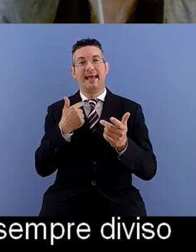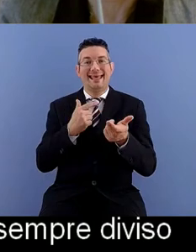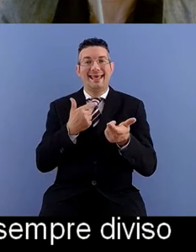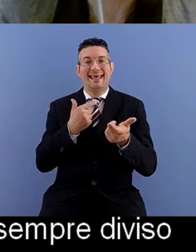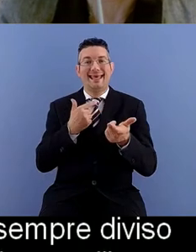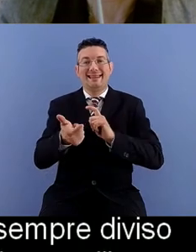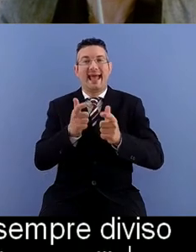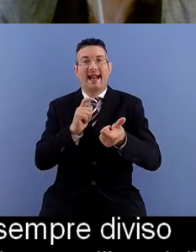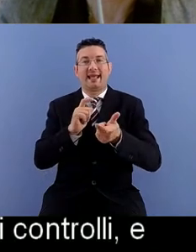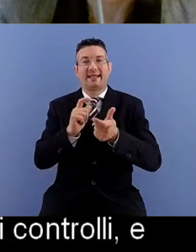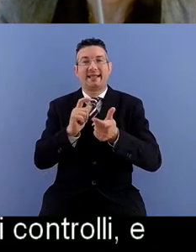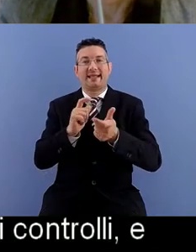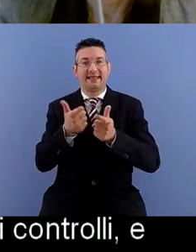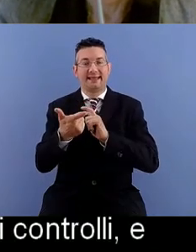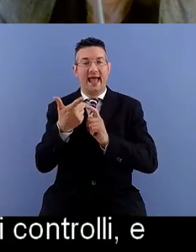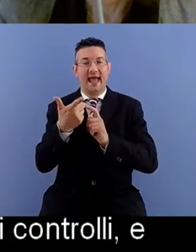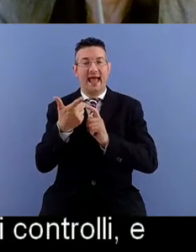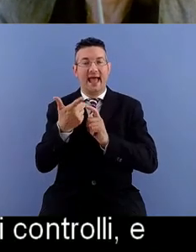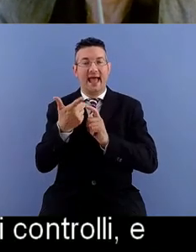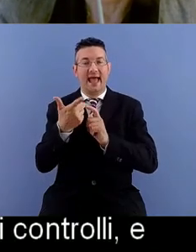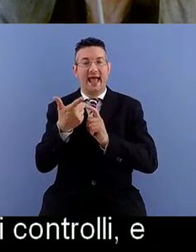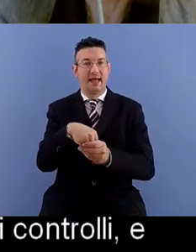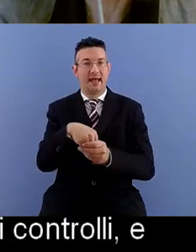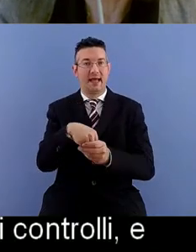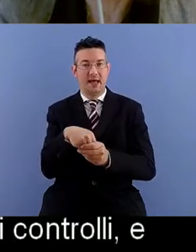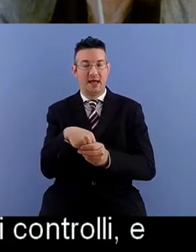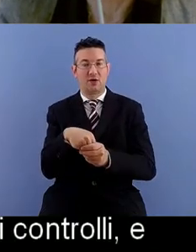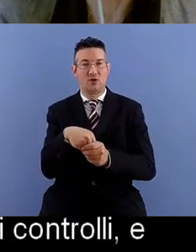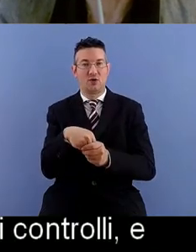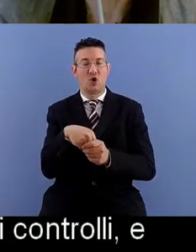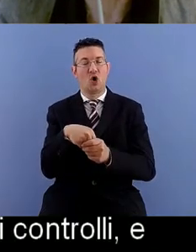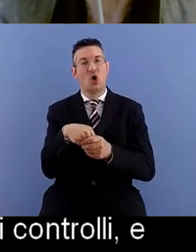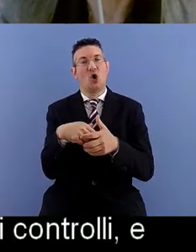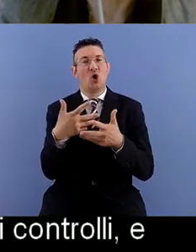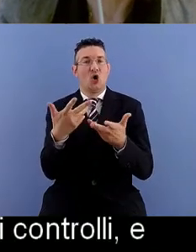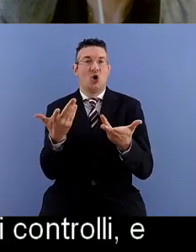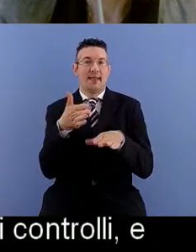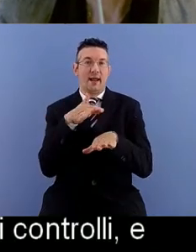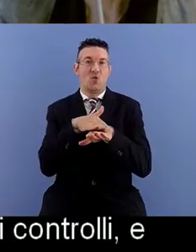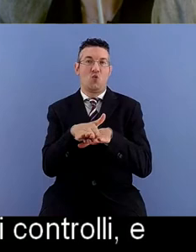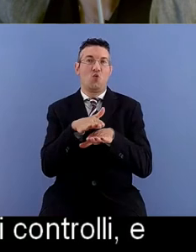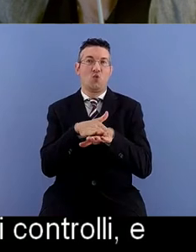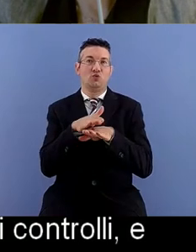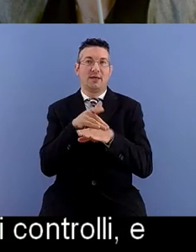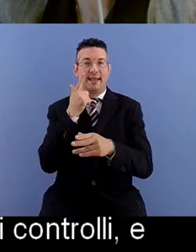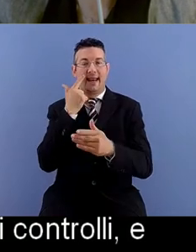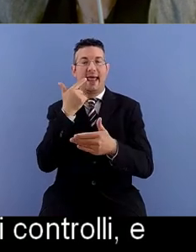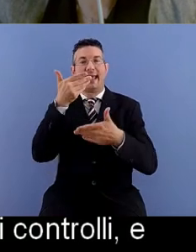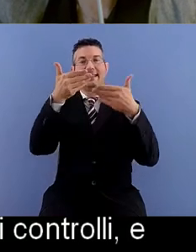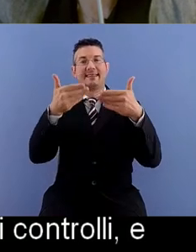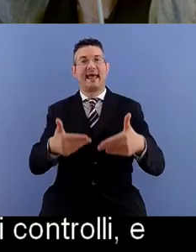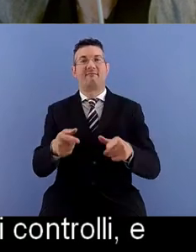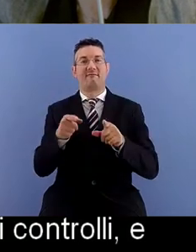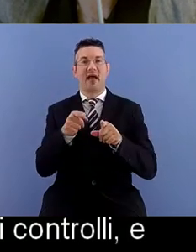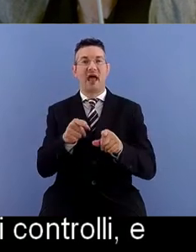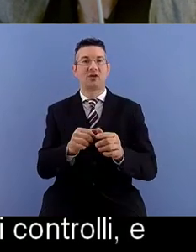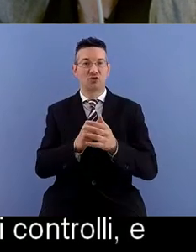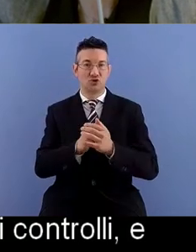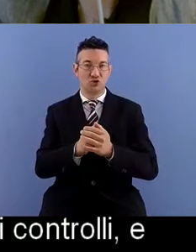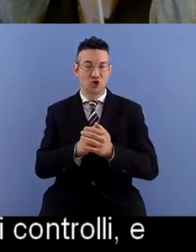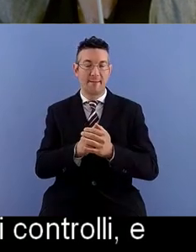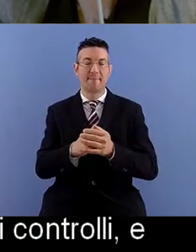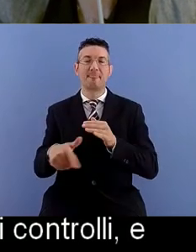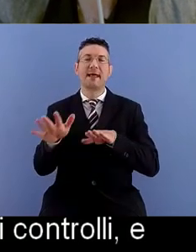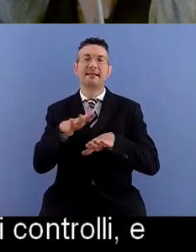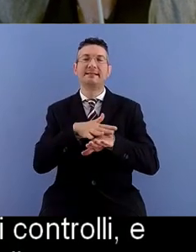'uso delle interfacce. Aspetti sensoriali che sono